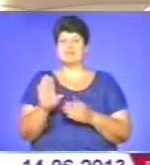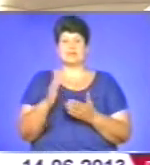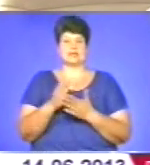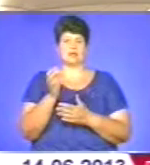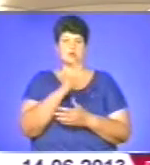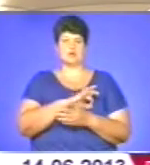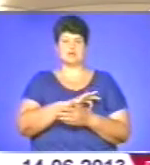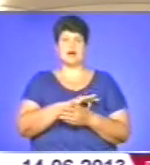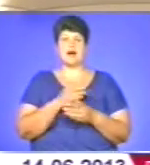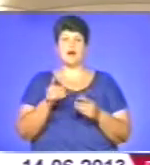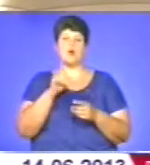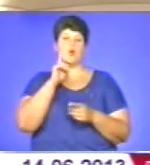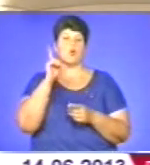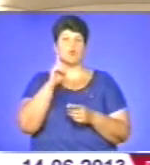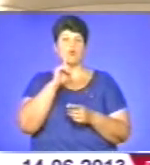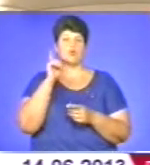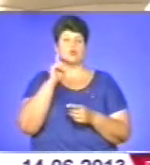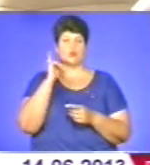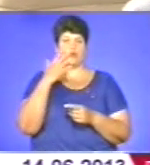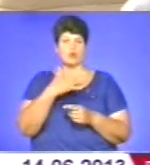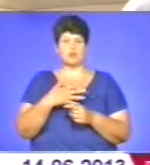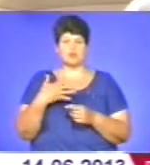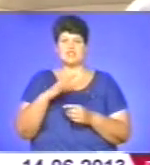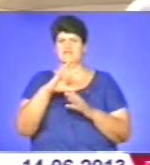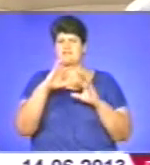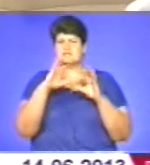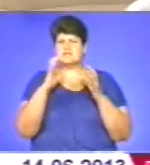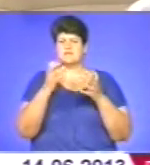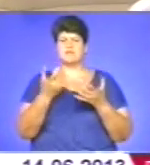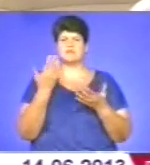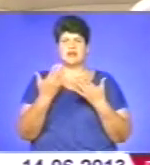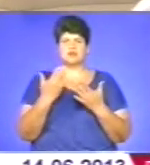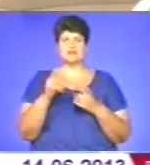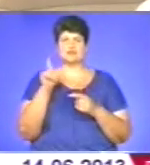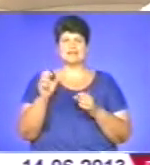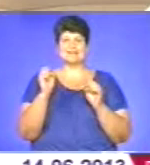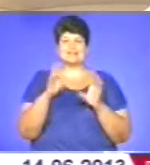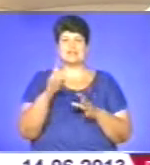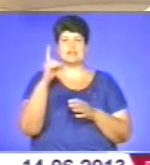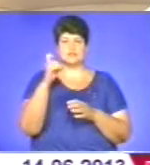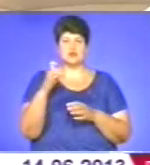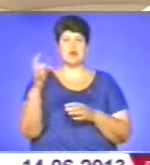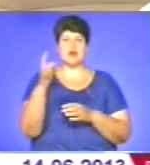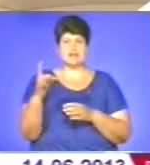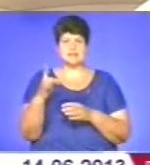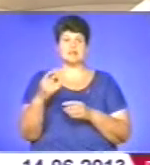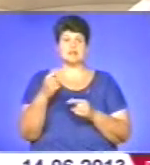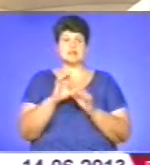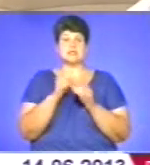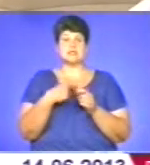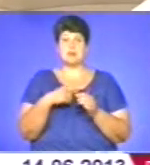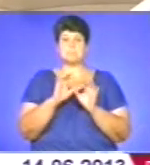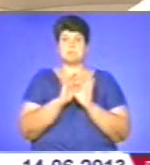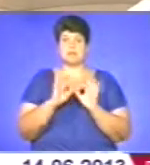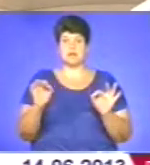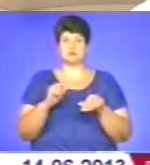омоложення, це не моє, я не придумував його весь світ. Якщо людина здала 100 разів, і вона себе добре почуває, прекрасно, то